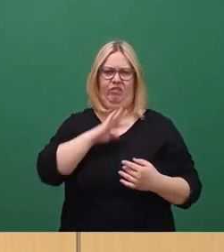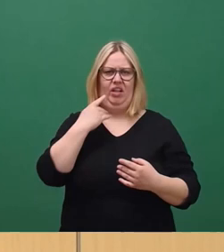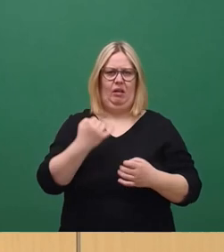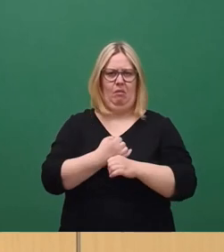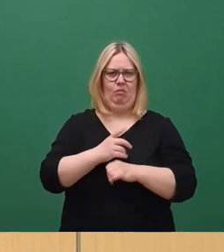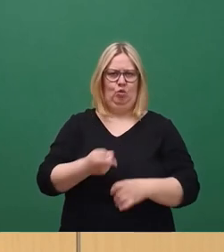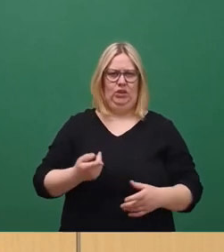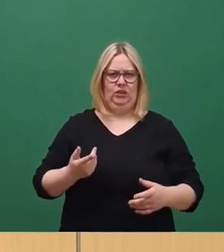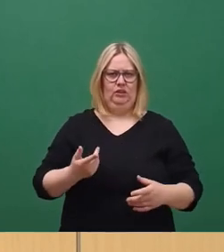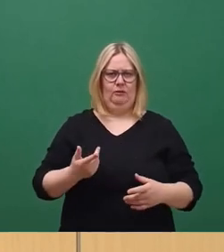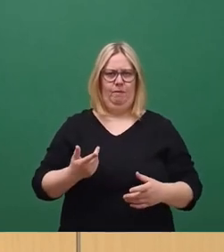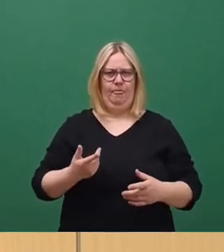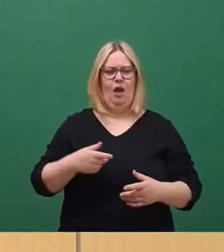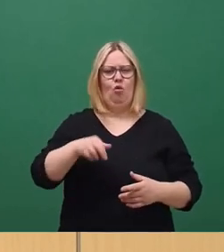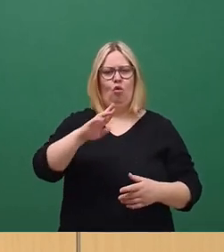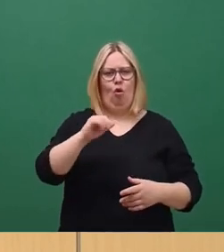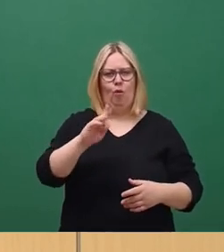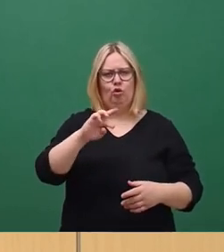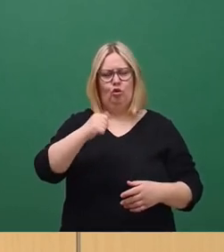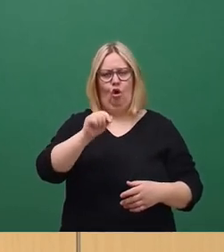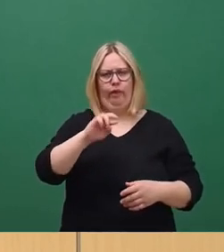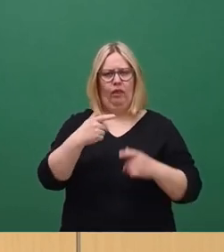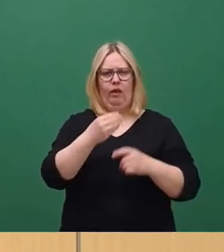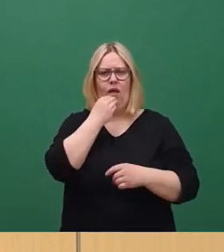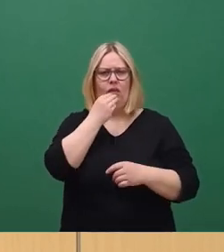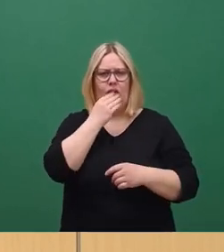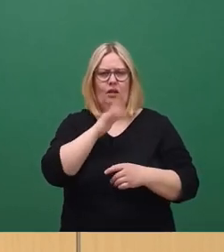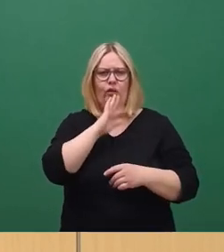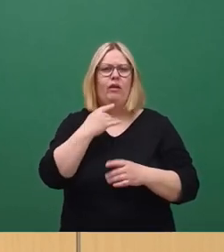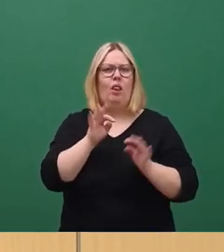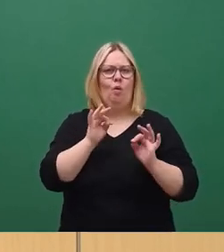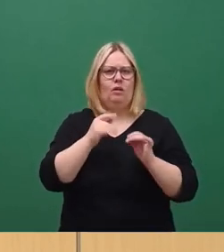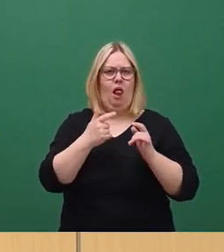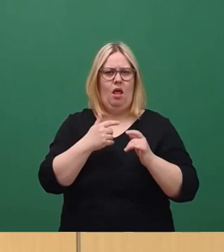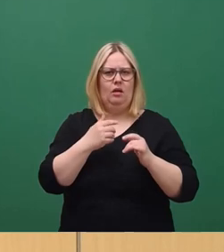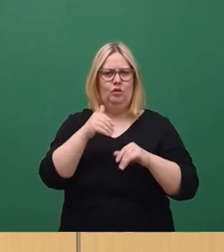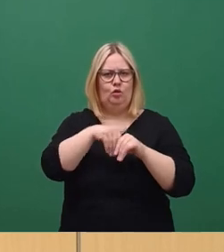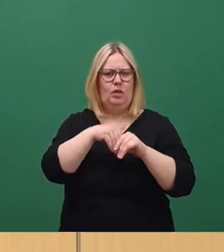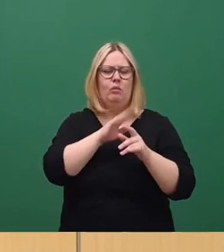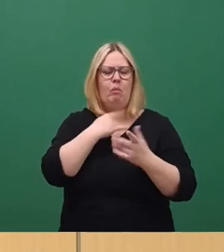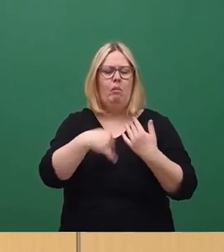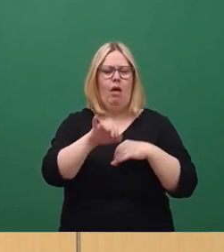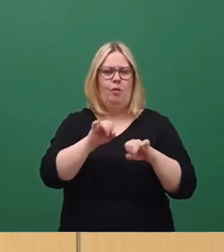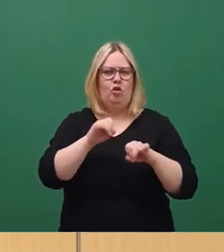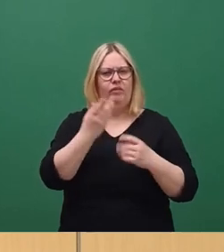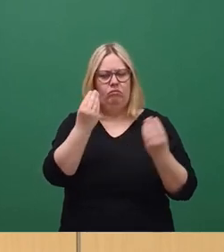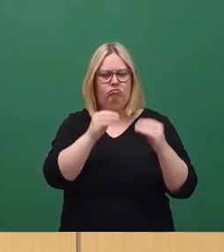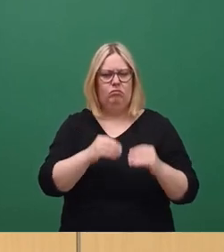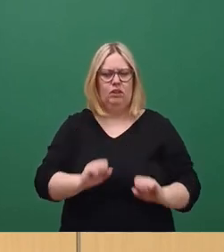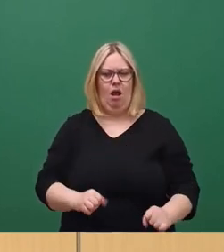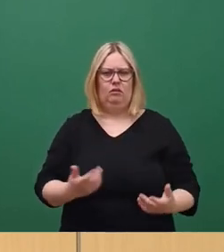auch mit der Robotron-Kantine und verschiedenen anderen Bauwerken, wo noch mehr Originalsubstanz da ist, auch bessere Möglichkeiten, wo man das zum Ausdruck bringen kann.